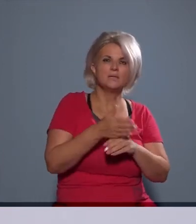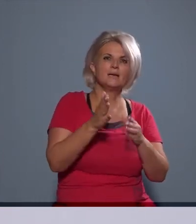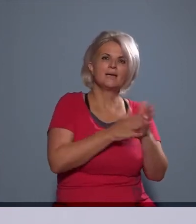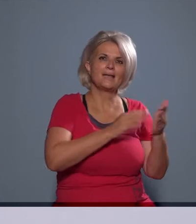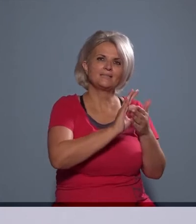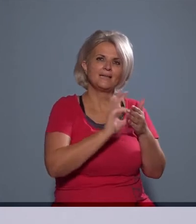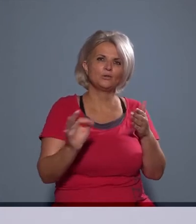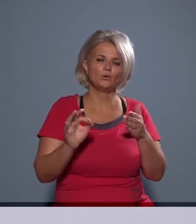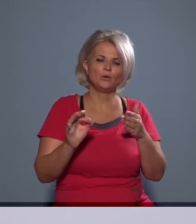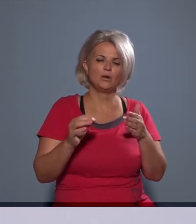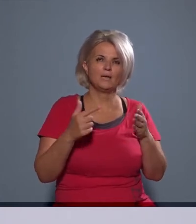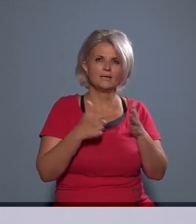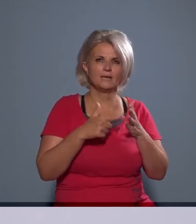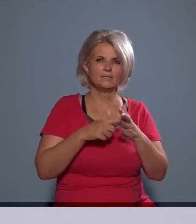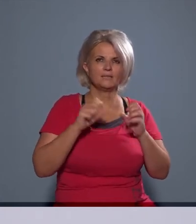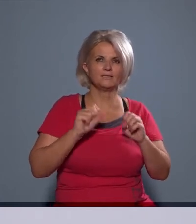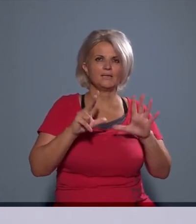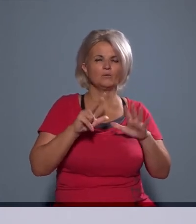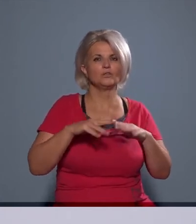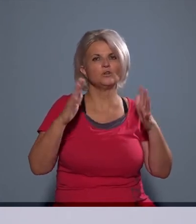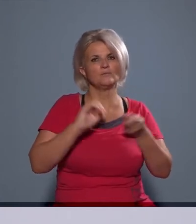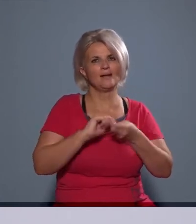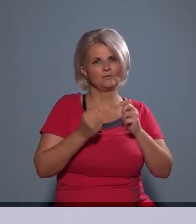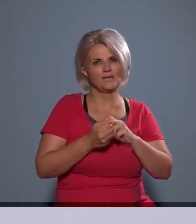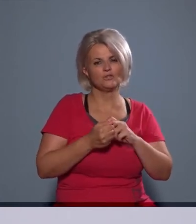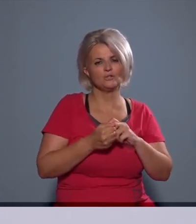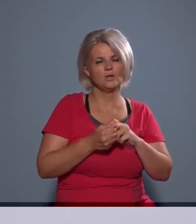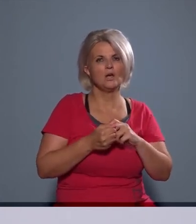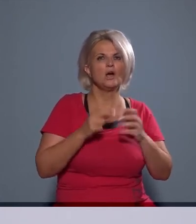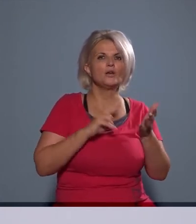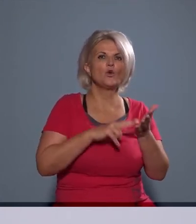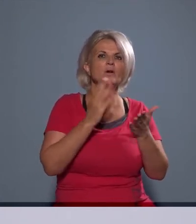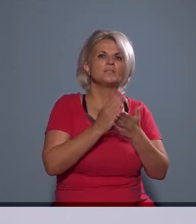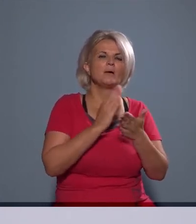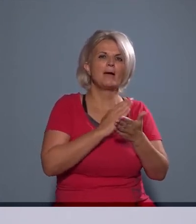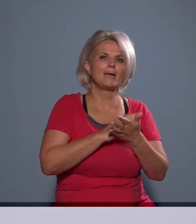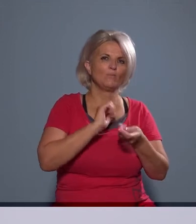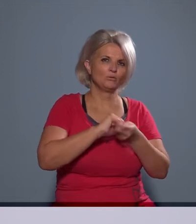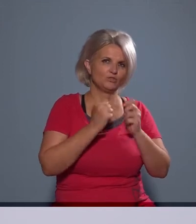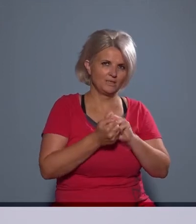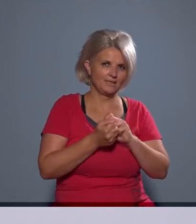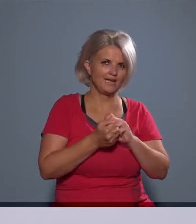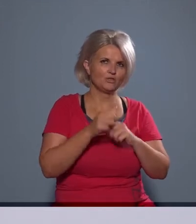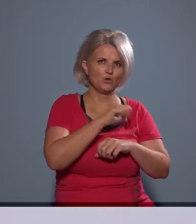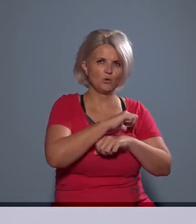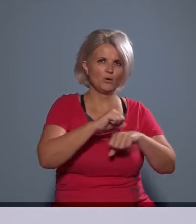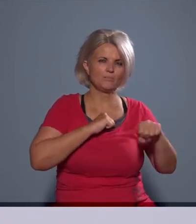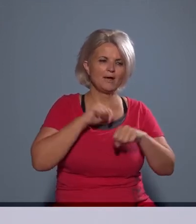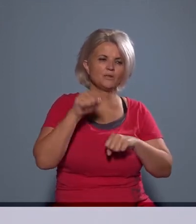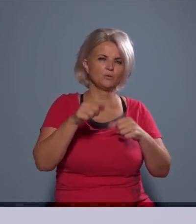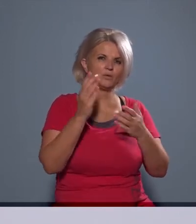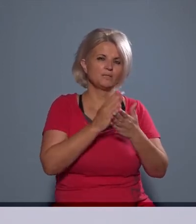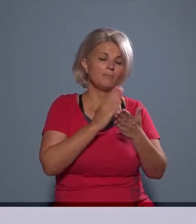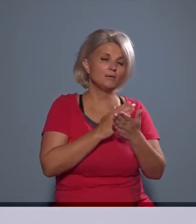itt a 18-as nagy változást értem, különböző jogszabálymódosításokat kezdeményezett az önkormányzat. Tehát azokat a szabályokat,